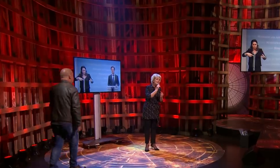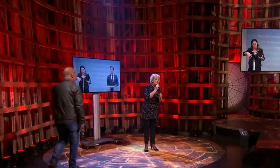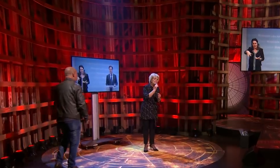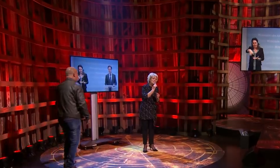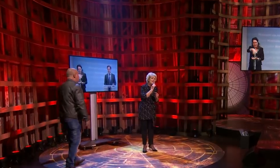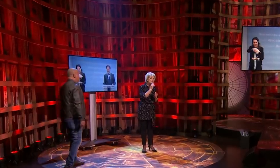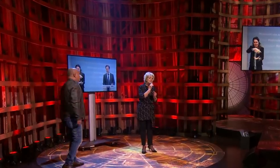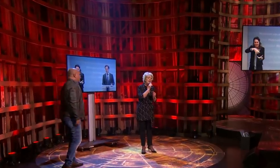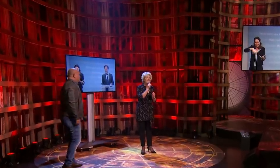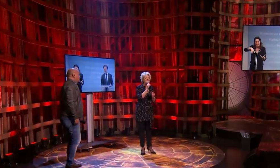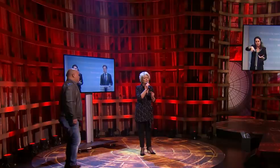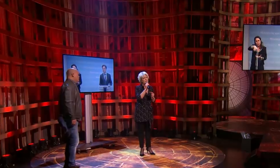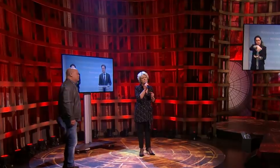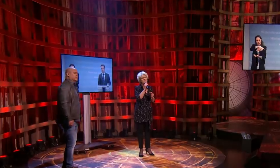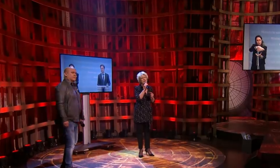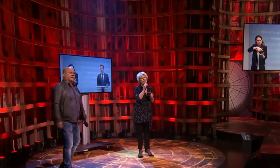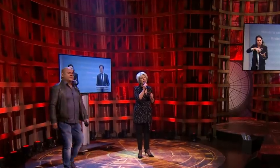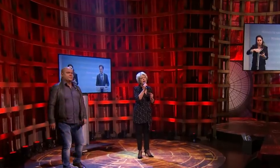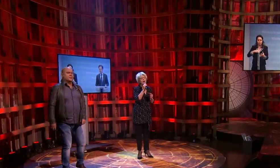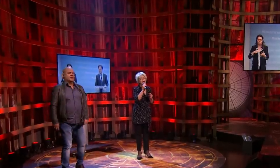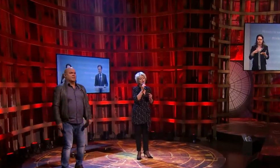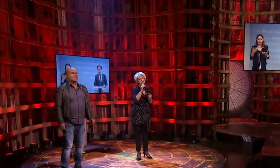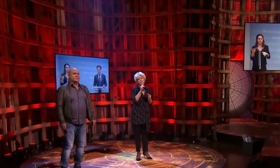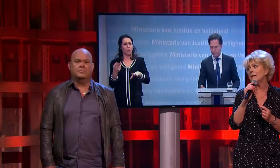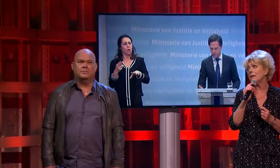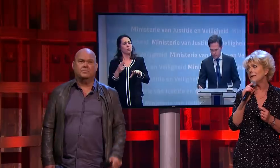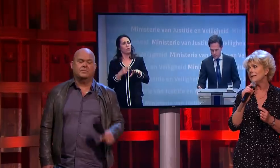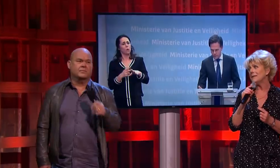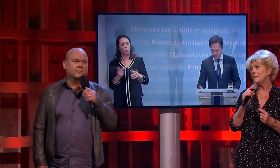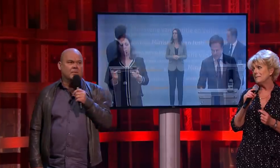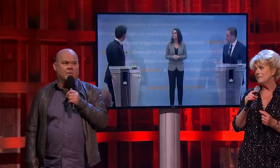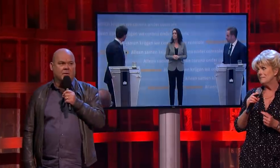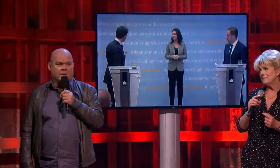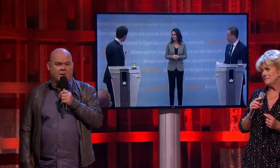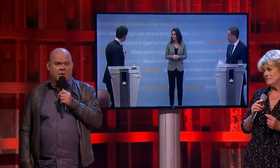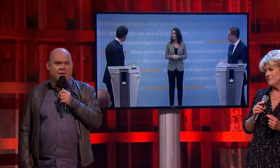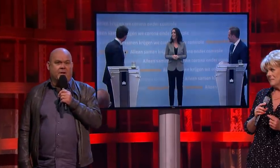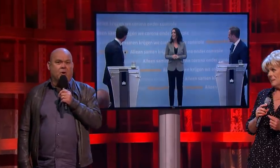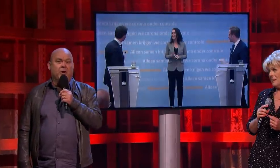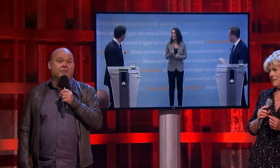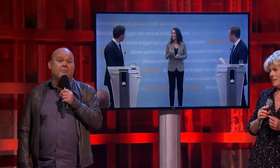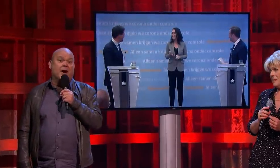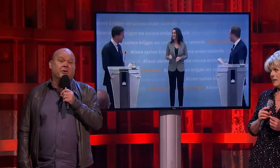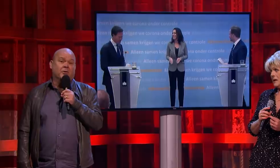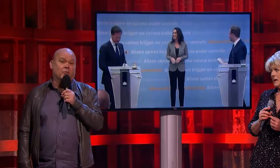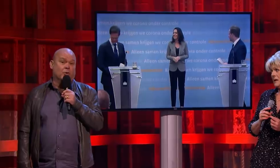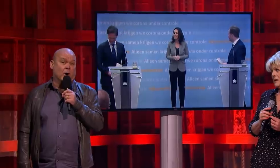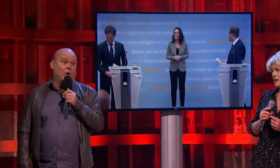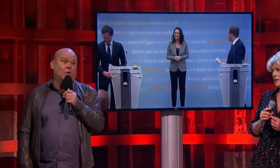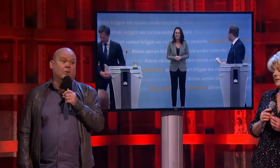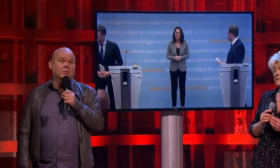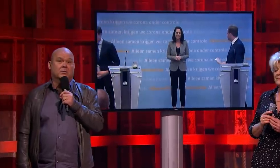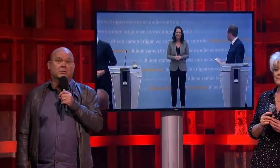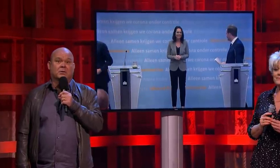pijn in slechts een hand omdraai. Ik keek nooit naar Mark of